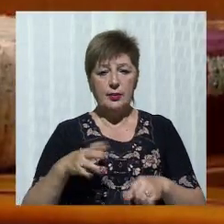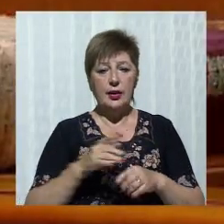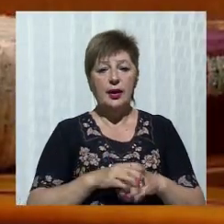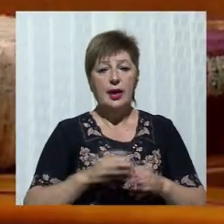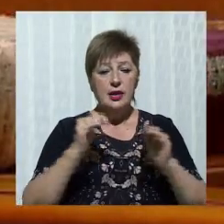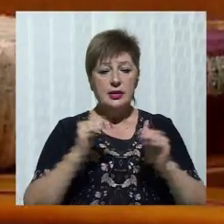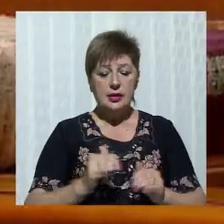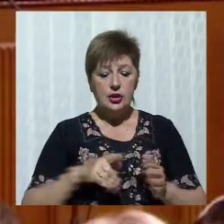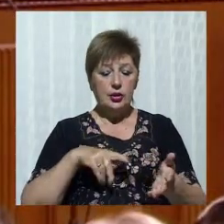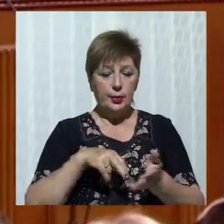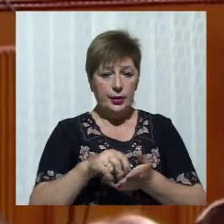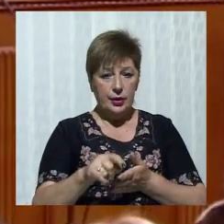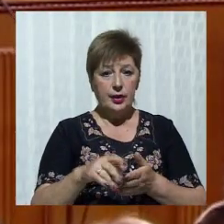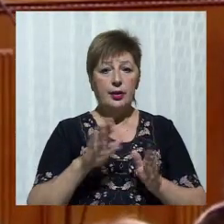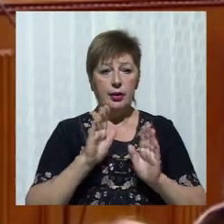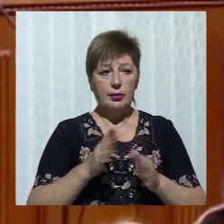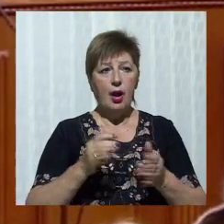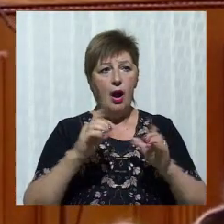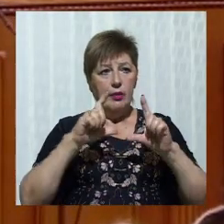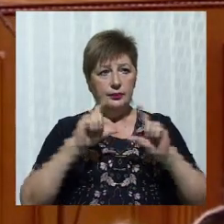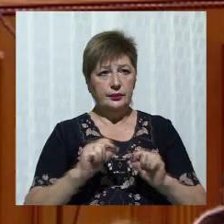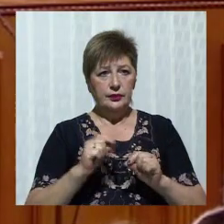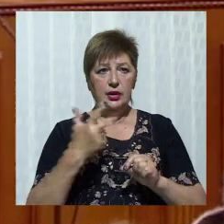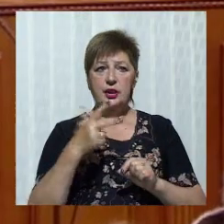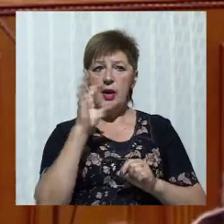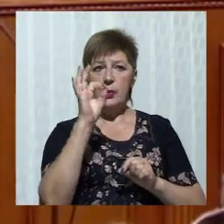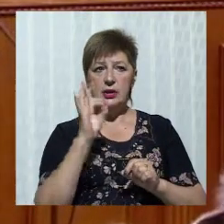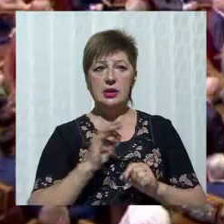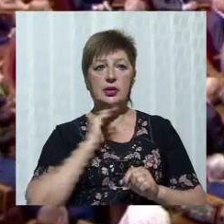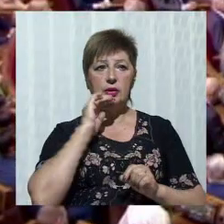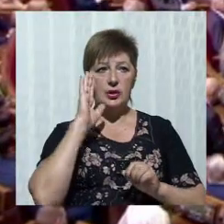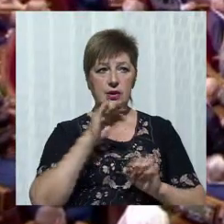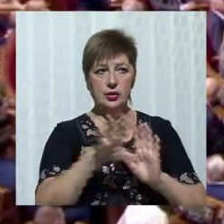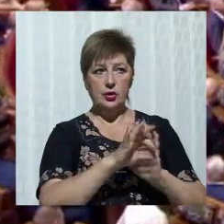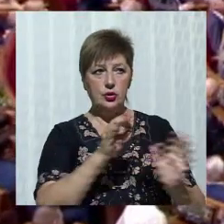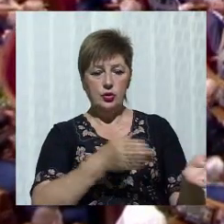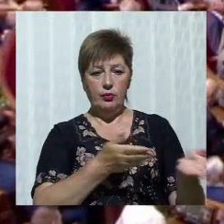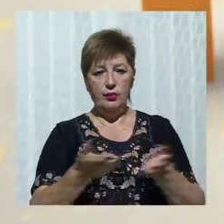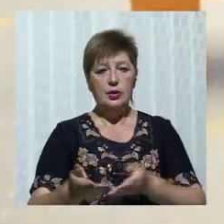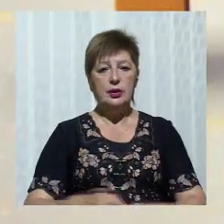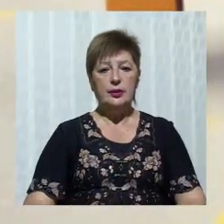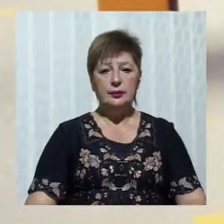бар'єру для партії з 5% до 3%. Ольга Чакіна, Олексій Гомон, Сергій Гільді – новини 51-го.